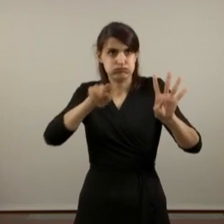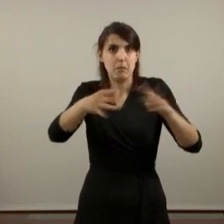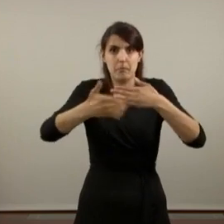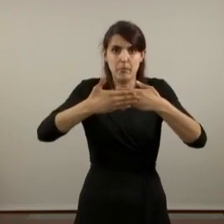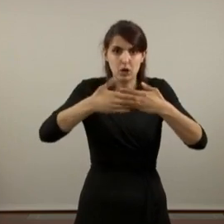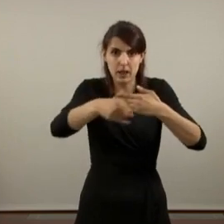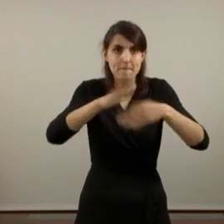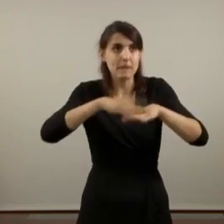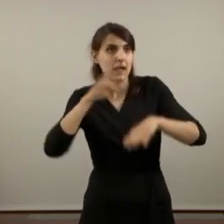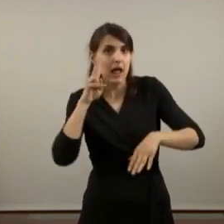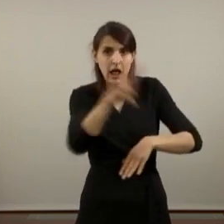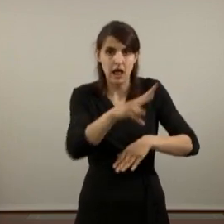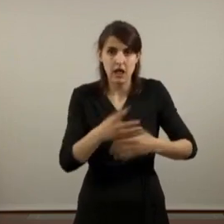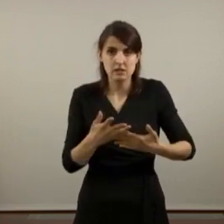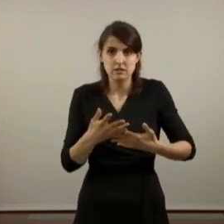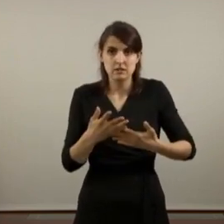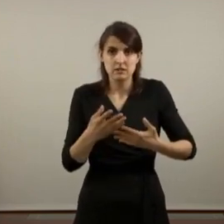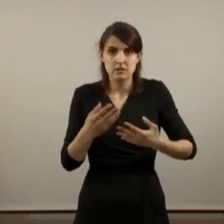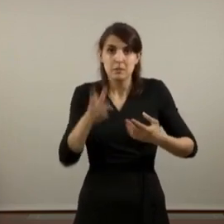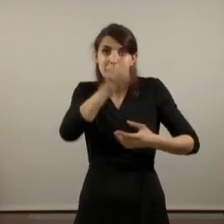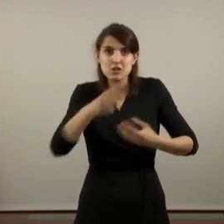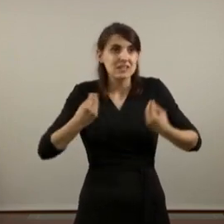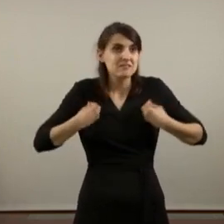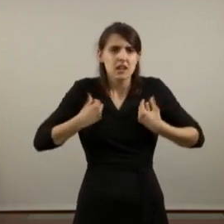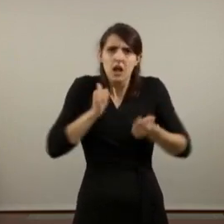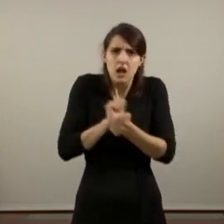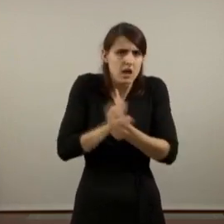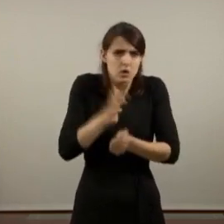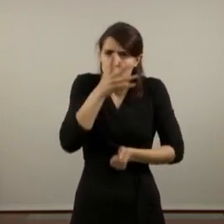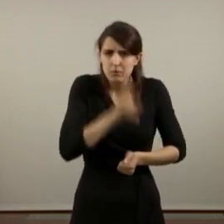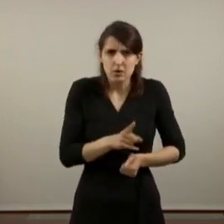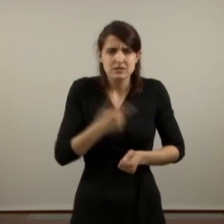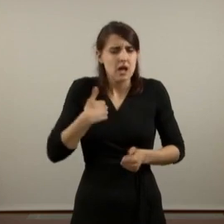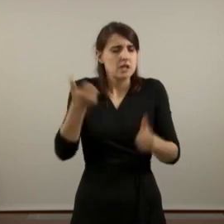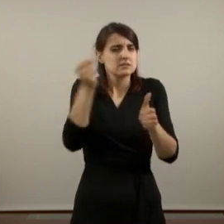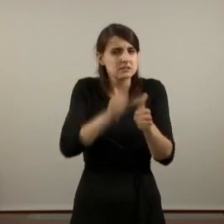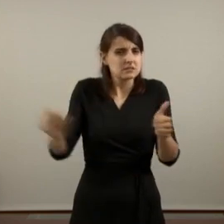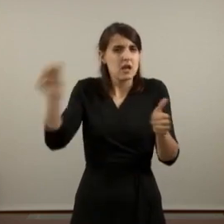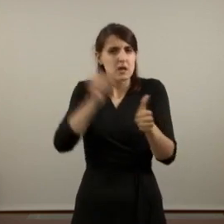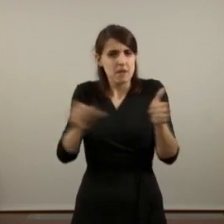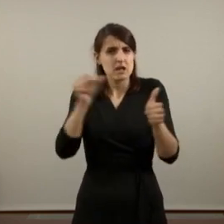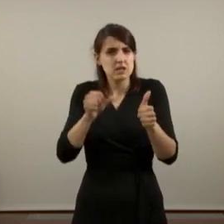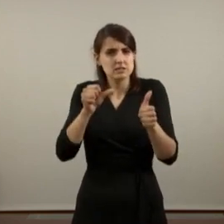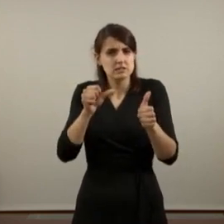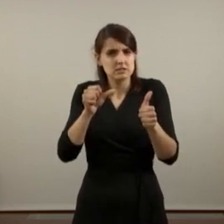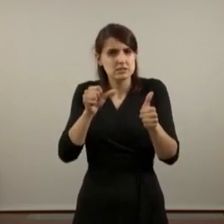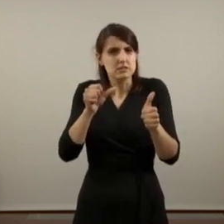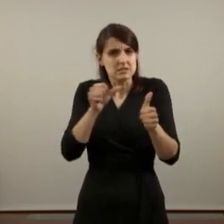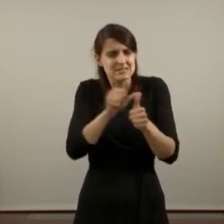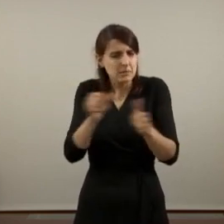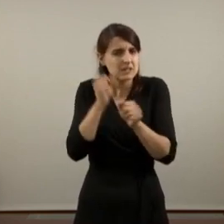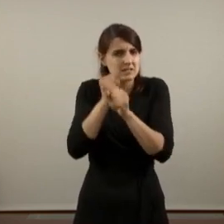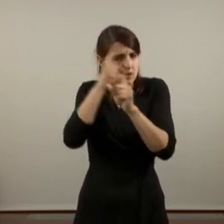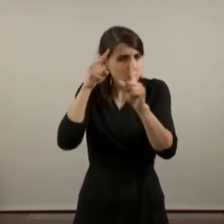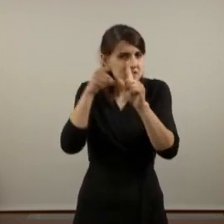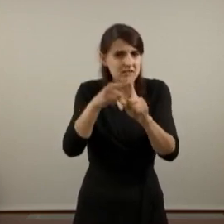perquè la vida de la gent no pot esperar i per això nosaltres portem setmanes treballant per aquesta unitat i per poder votar avui